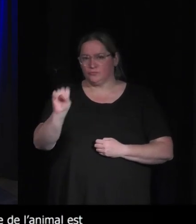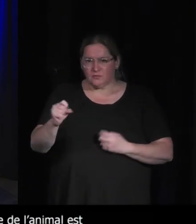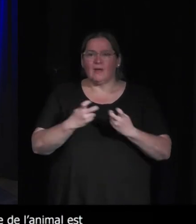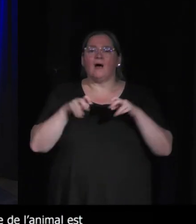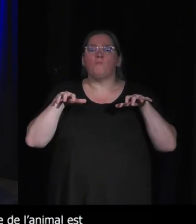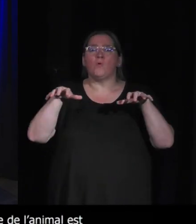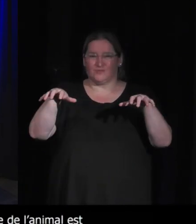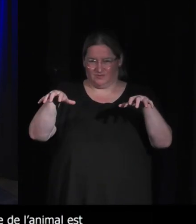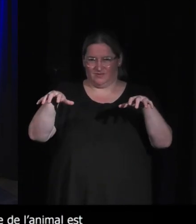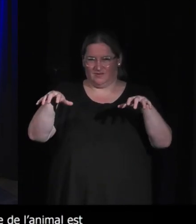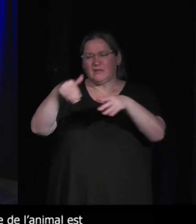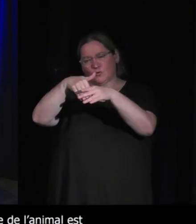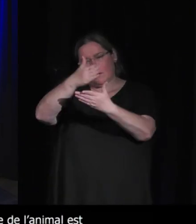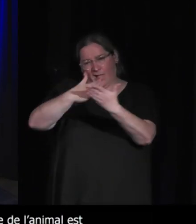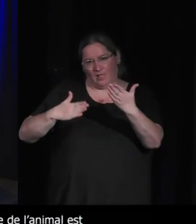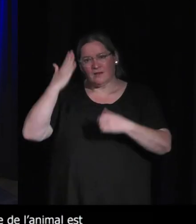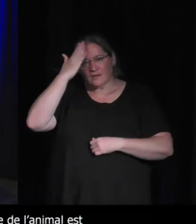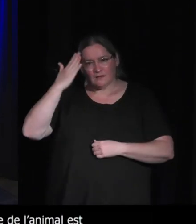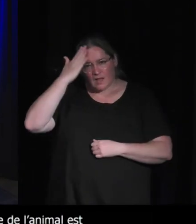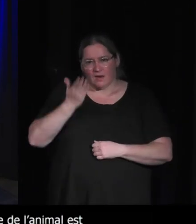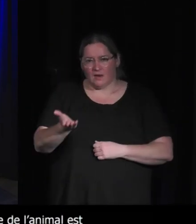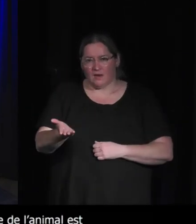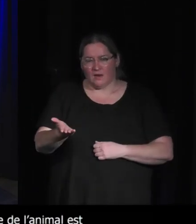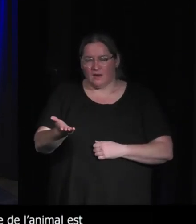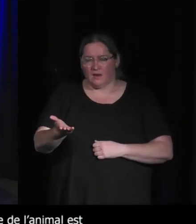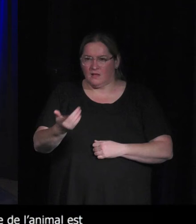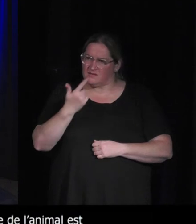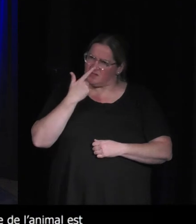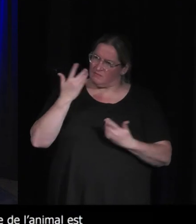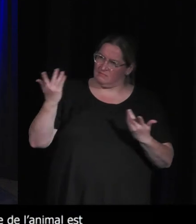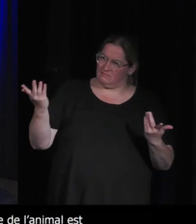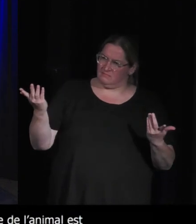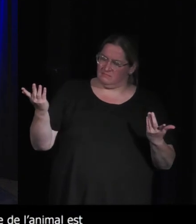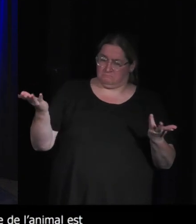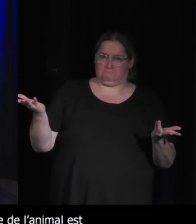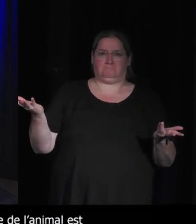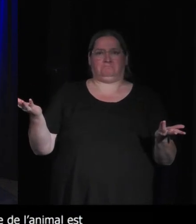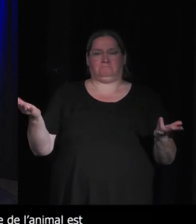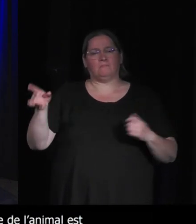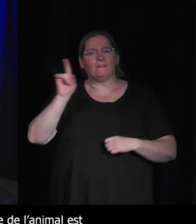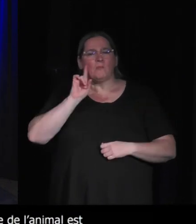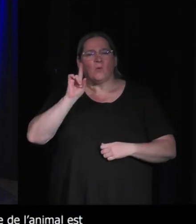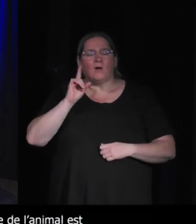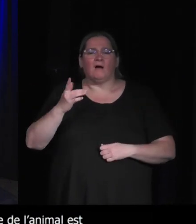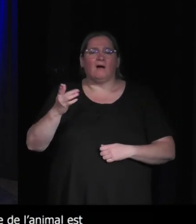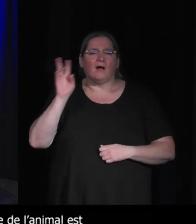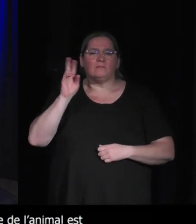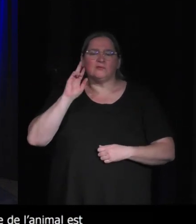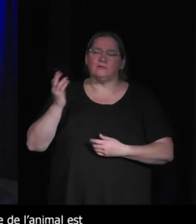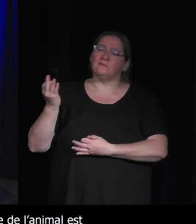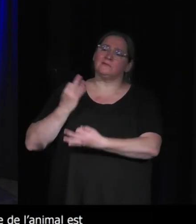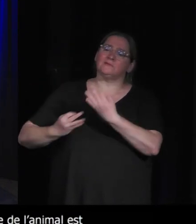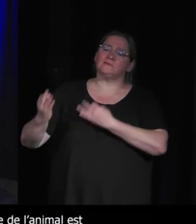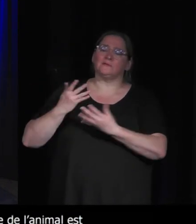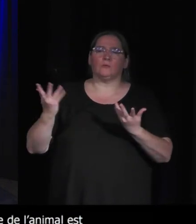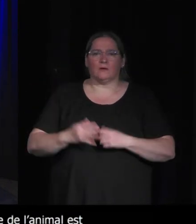mais qui dont l'animalité ressort comme étant finalement à l'encontre de tout ce que l'on nous a dit comme étant inéligible c'est-à-dire